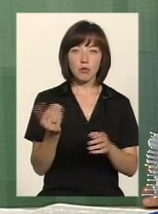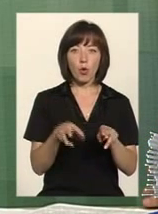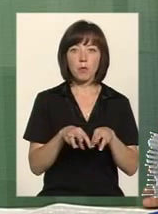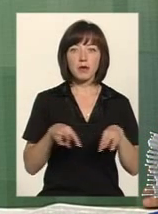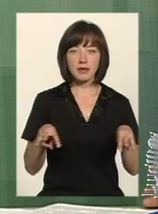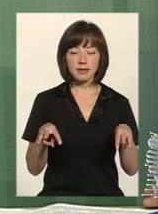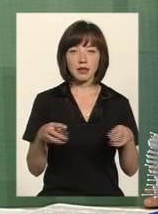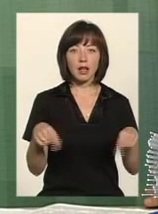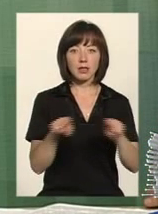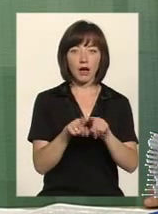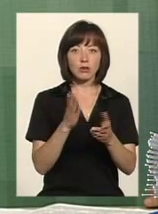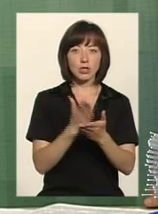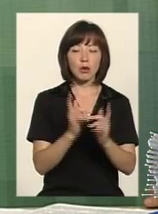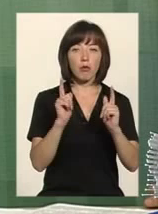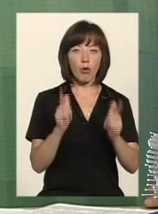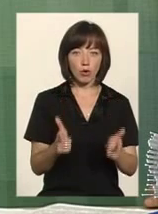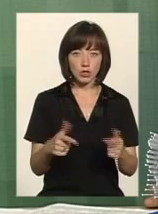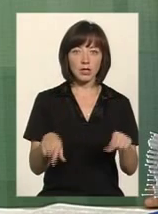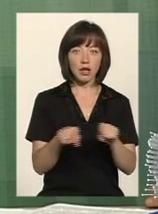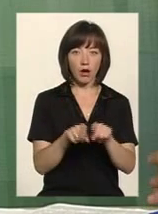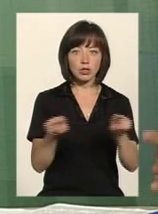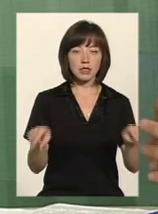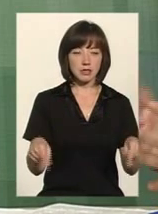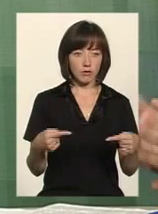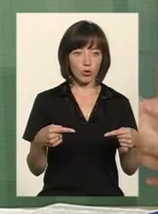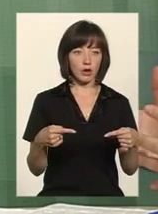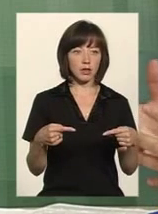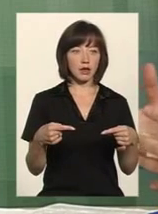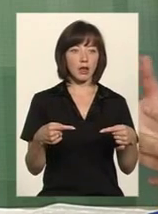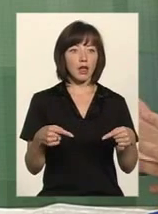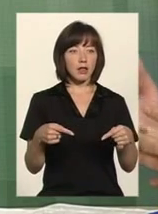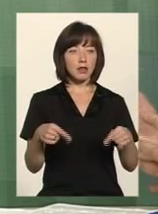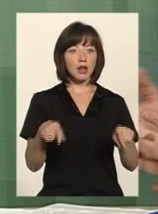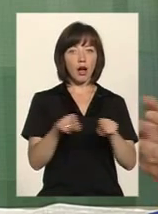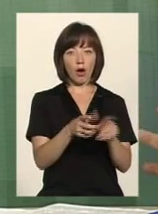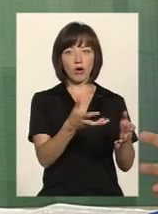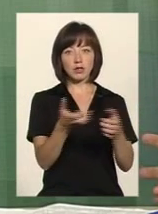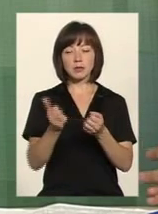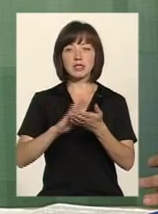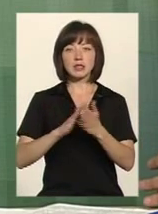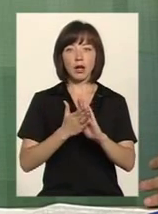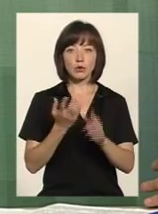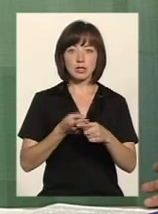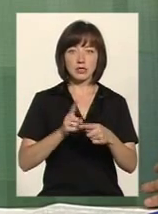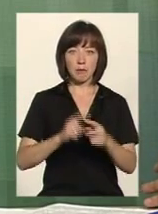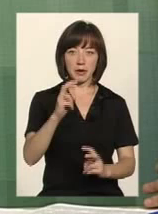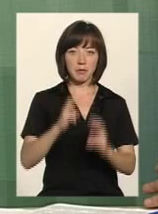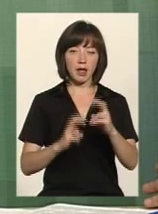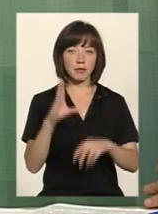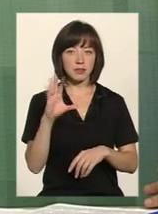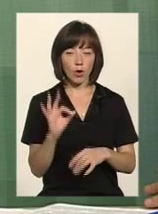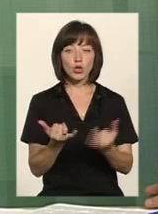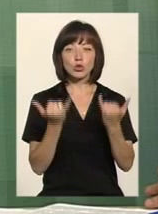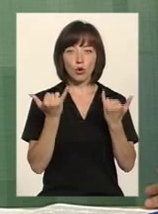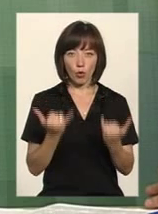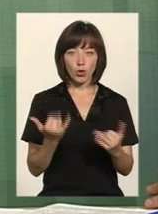також є погодження на створення, щоб такий отримав статус підприємства. І